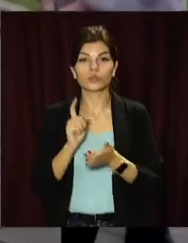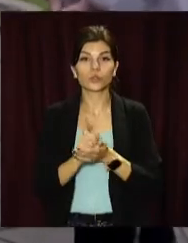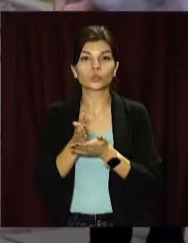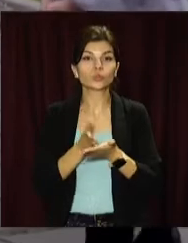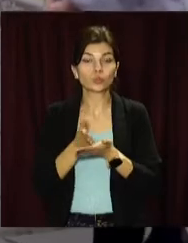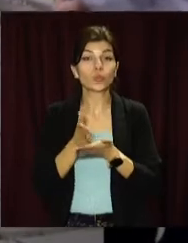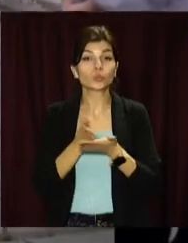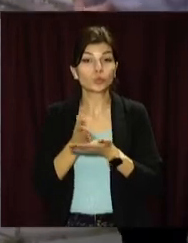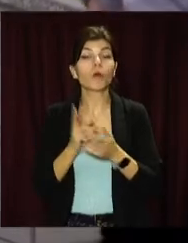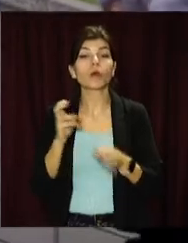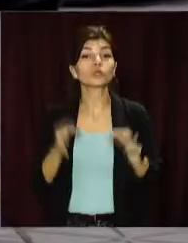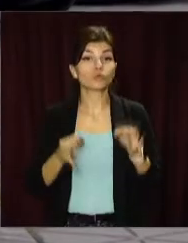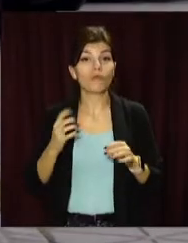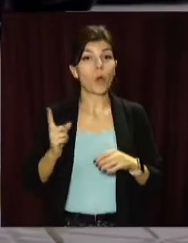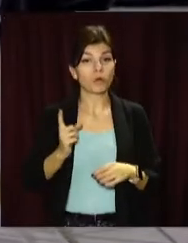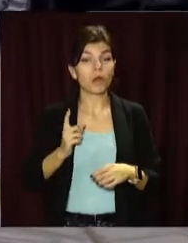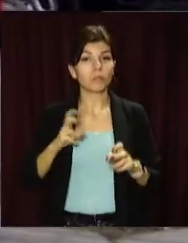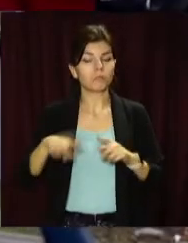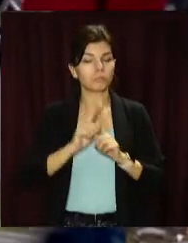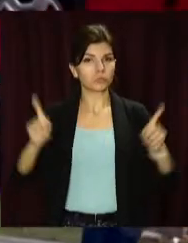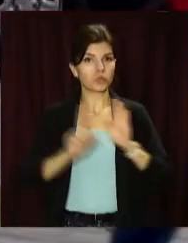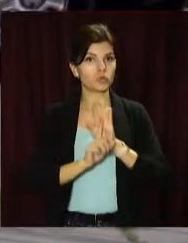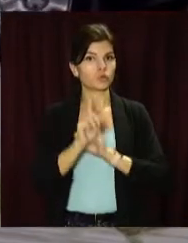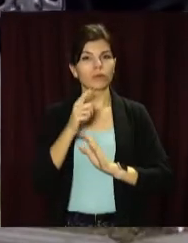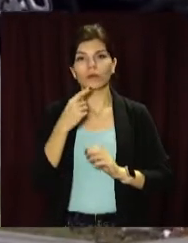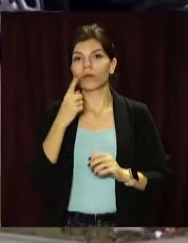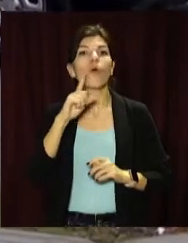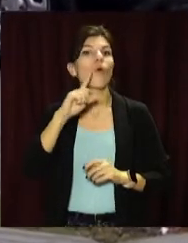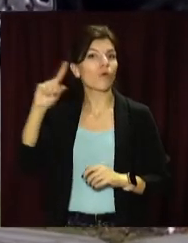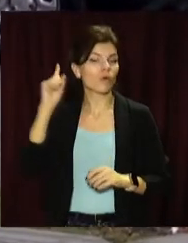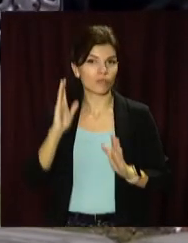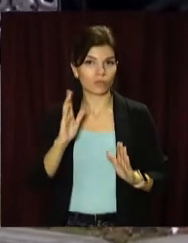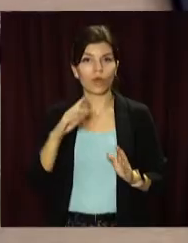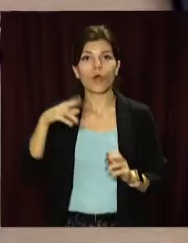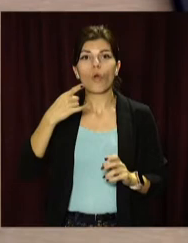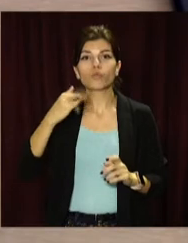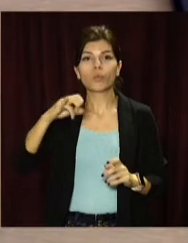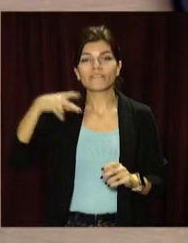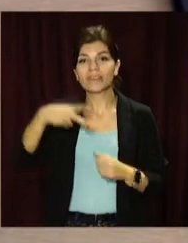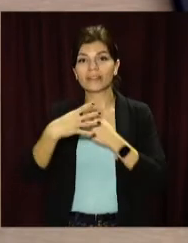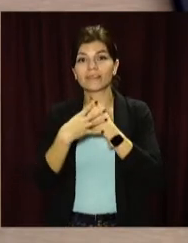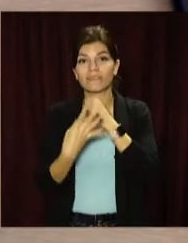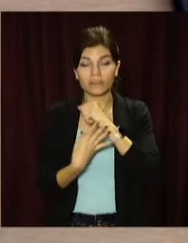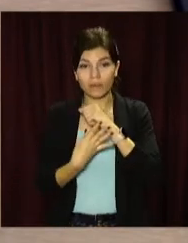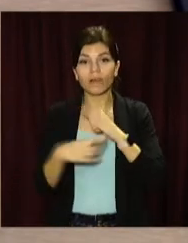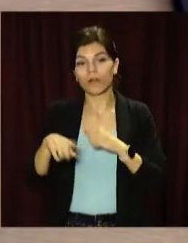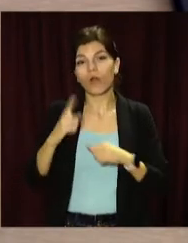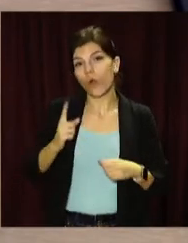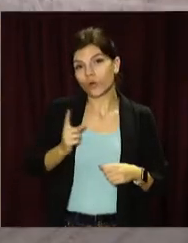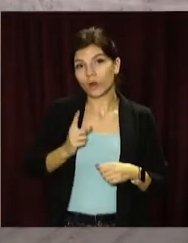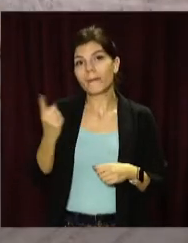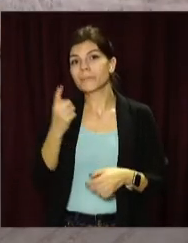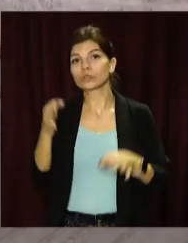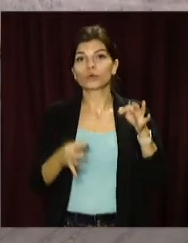судової охорони – відомство «Молоде». Його створили в Україні торік. У грудні 2019-го працівники взяли під охорону перші